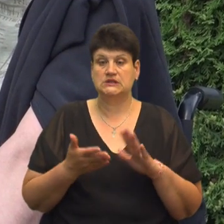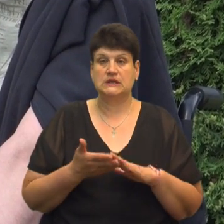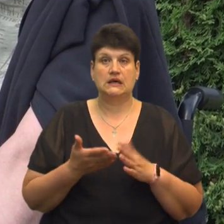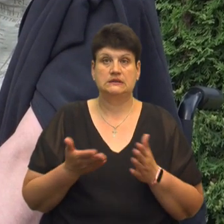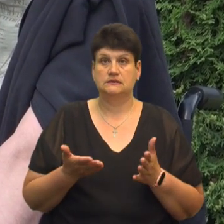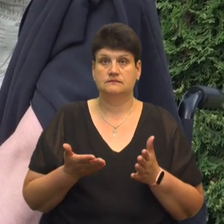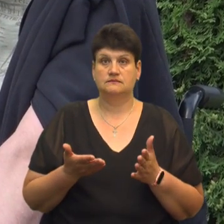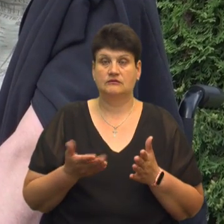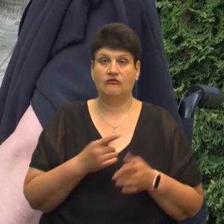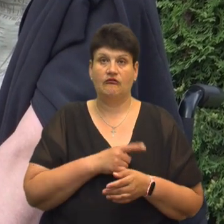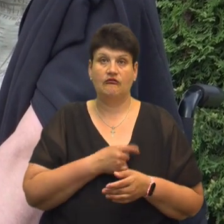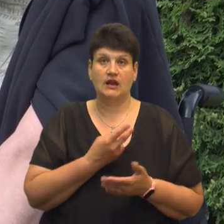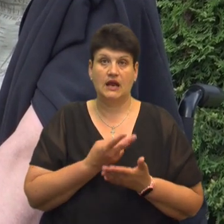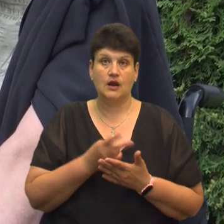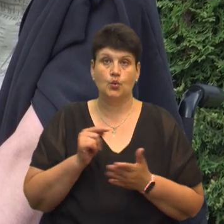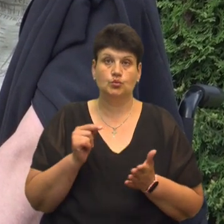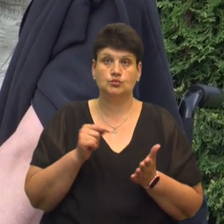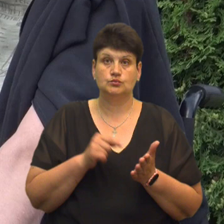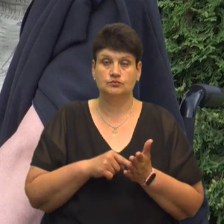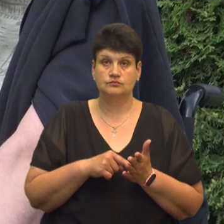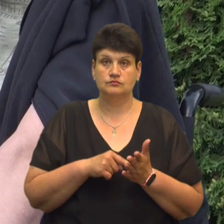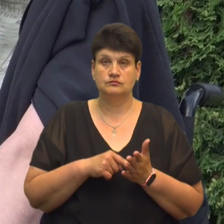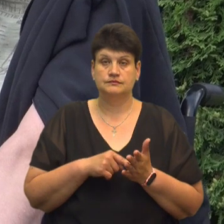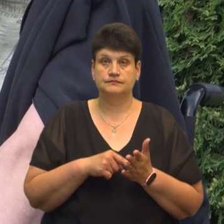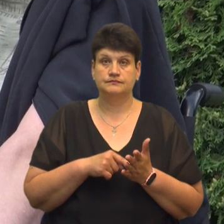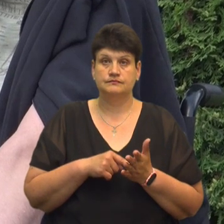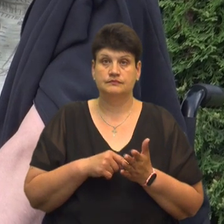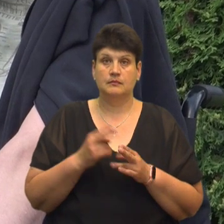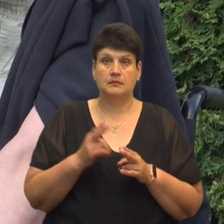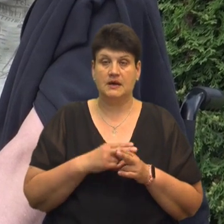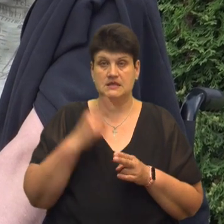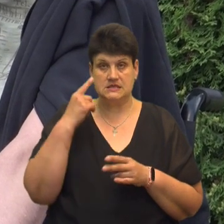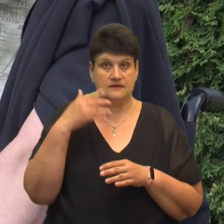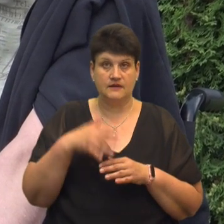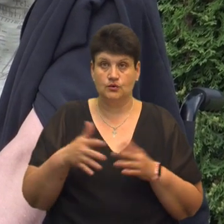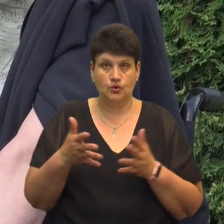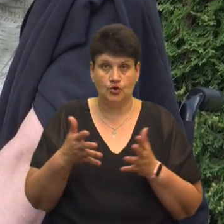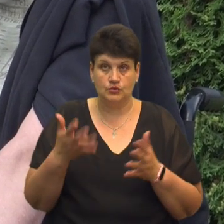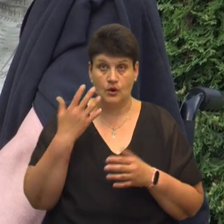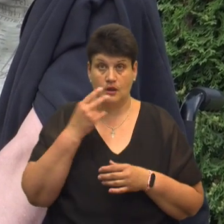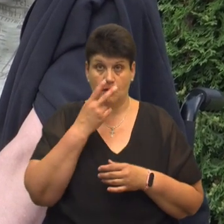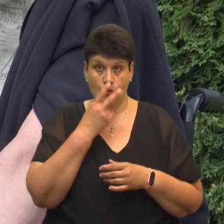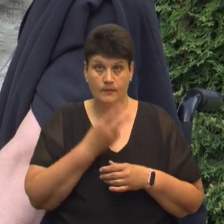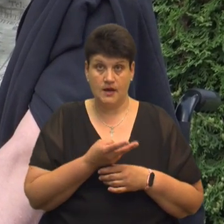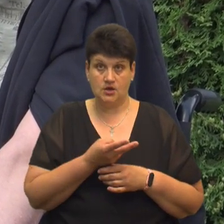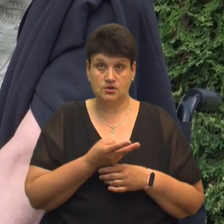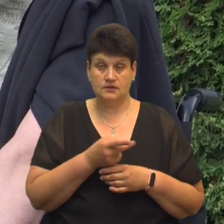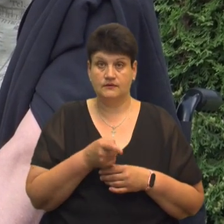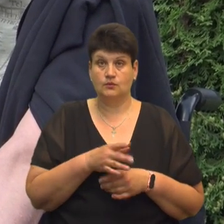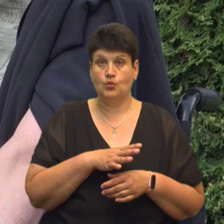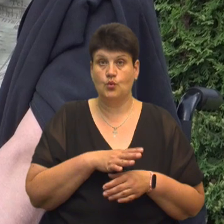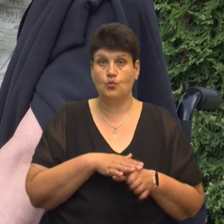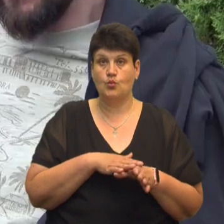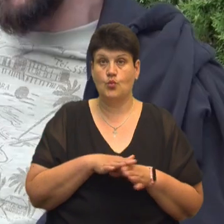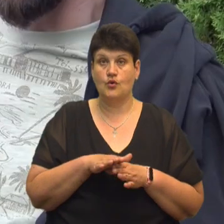Він лікарню потрапив непритомний. І коли його побачили, то він був повністю